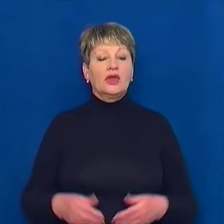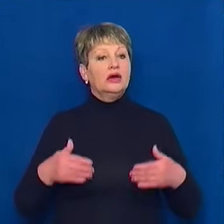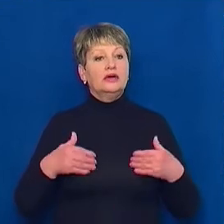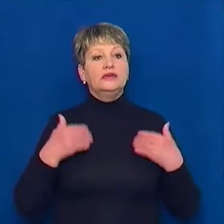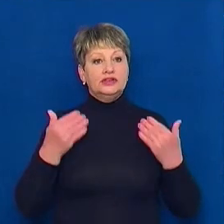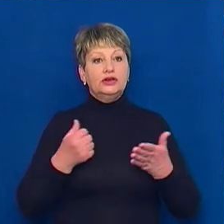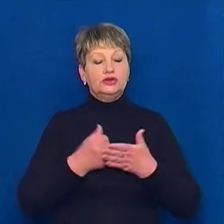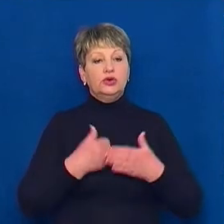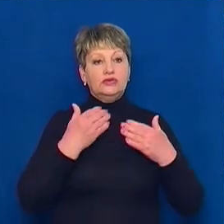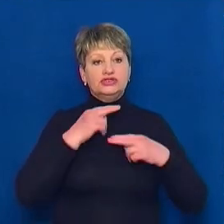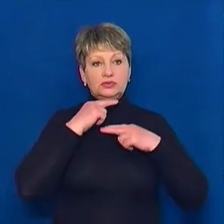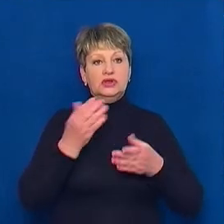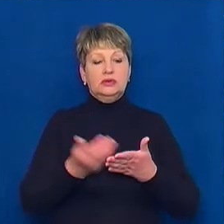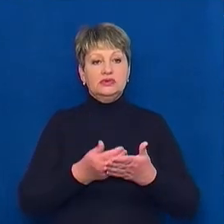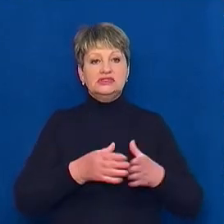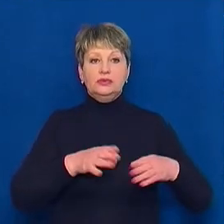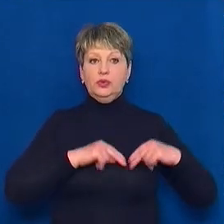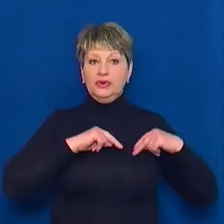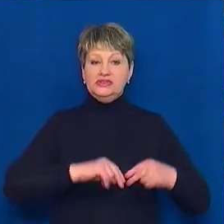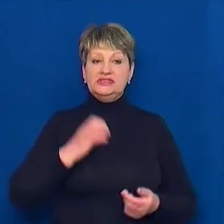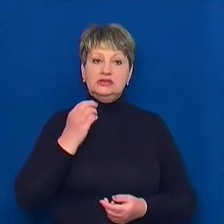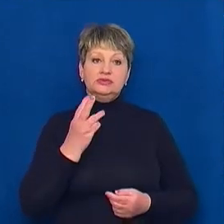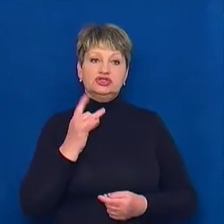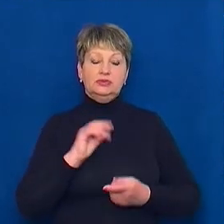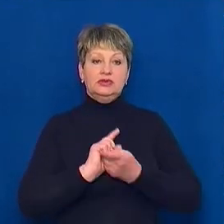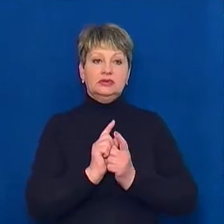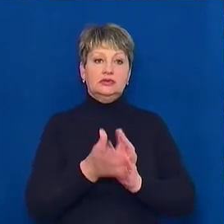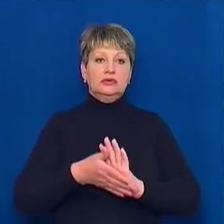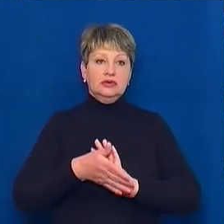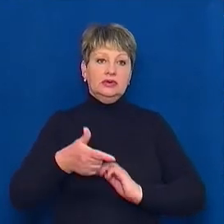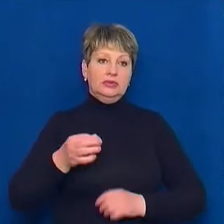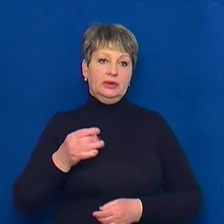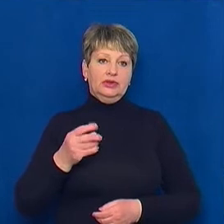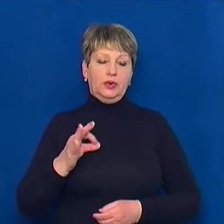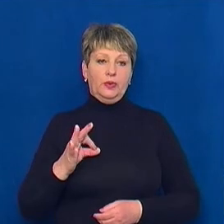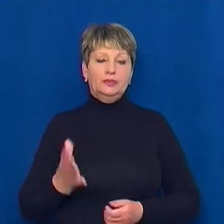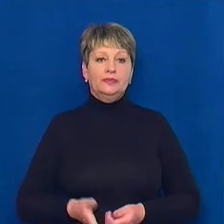Вітаю до вашої ваги новин. У студії працює Станіслав Шемет, жестова мова Галина Абраменко.